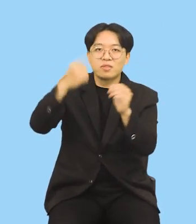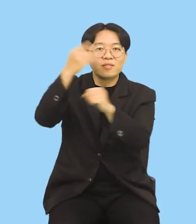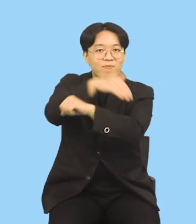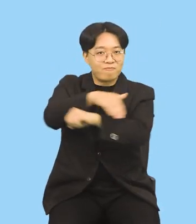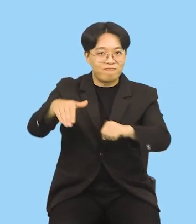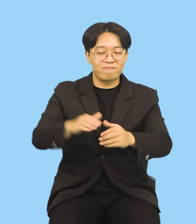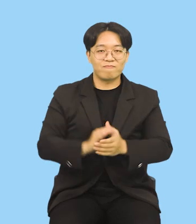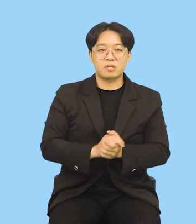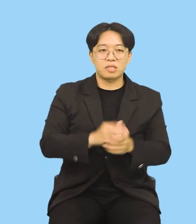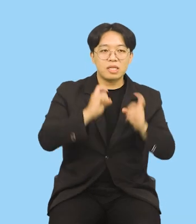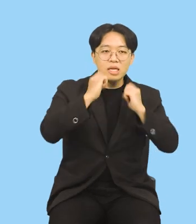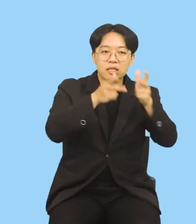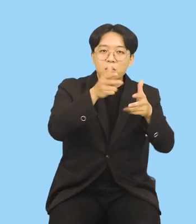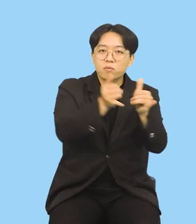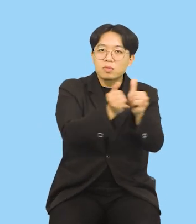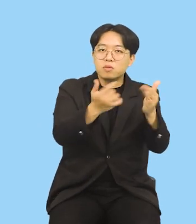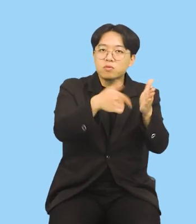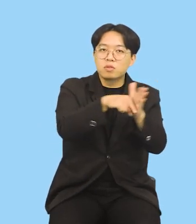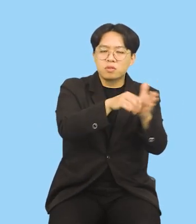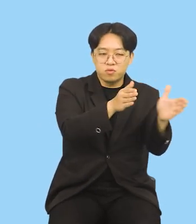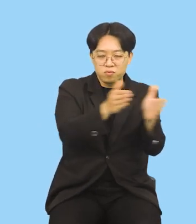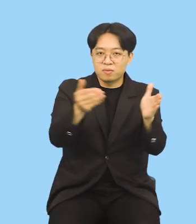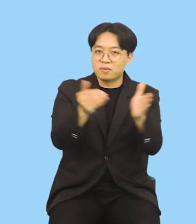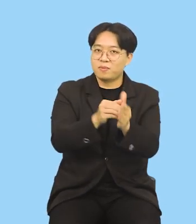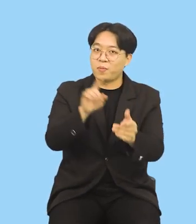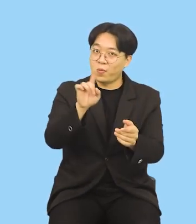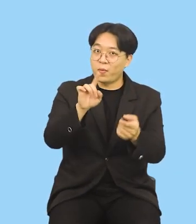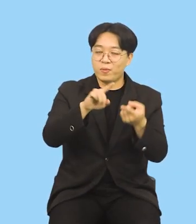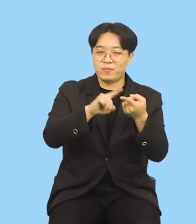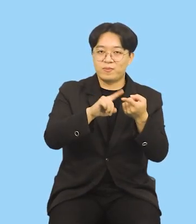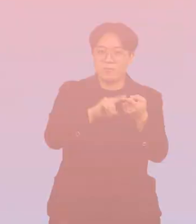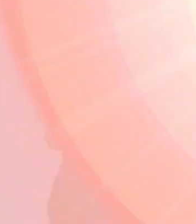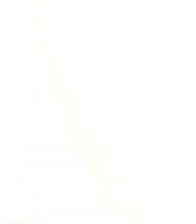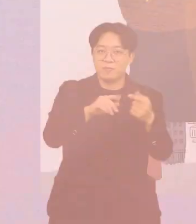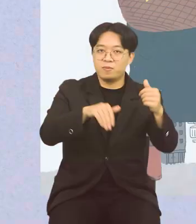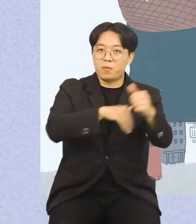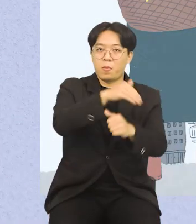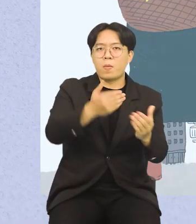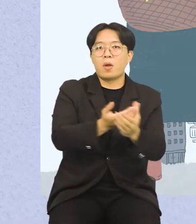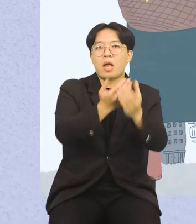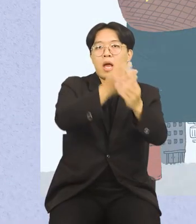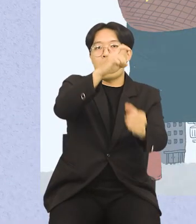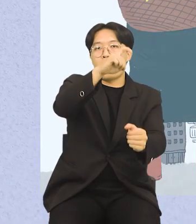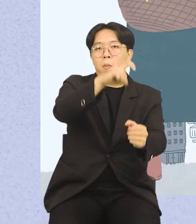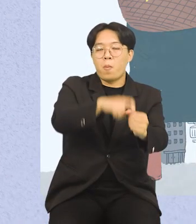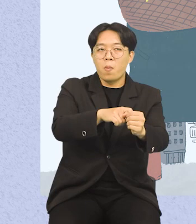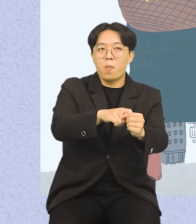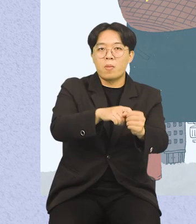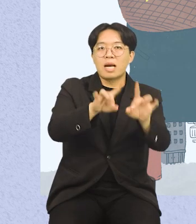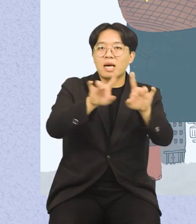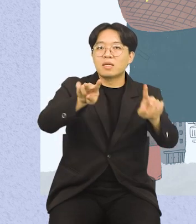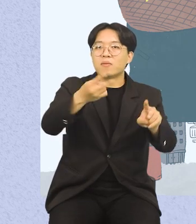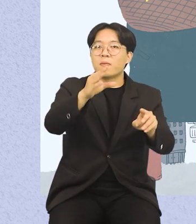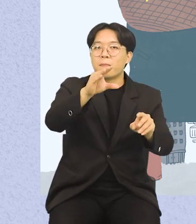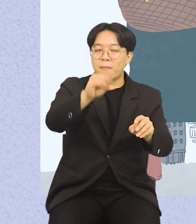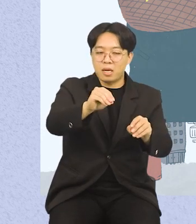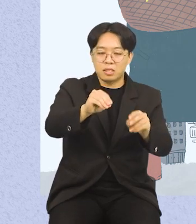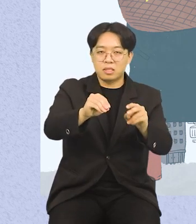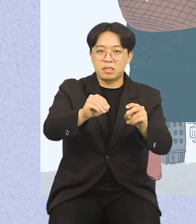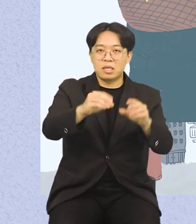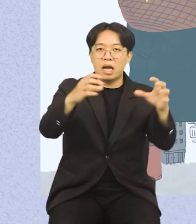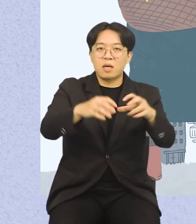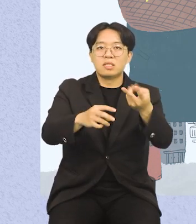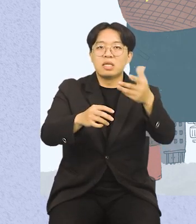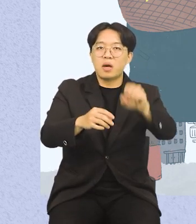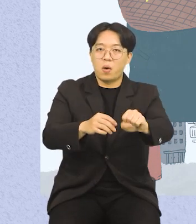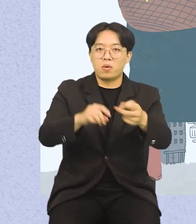독려하고 있습니다. 소상공인을 위해서도 다양한 지원을 준비했는데요. 경영환경개선에 개소당 200만 원씩